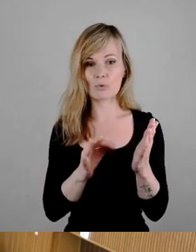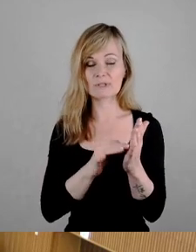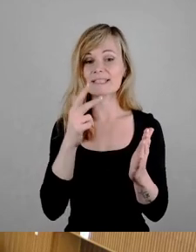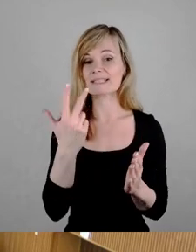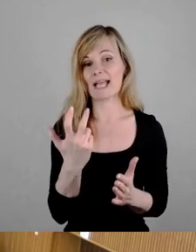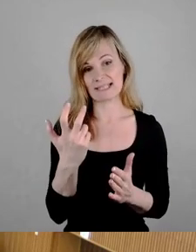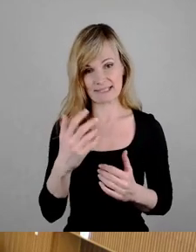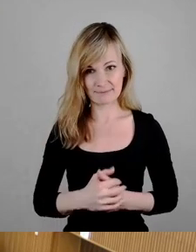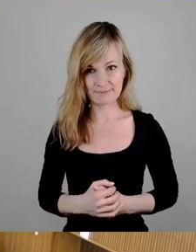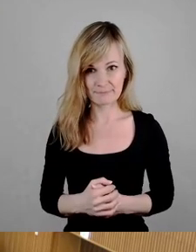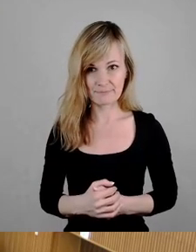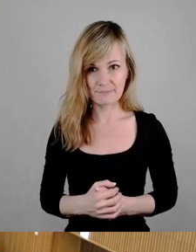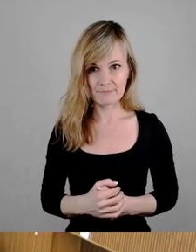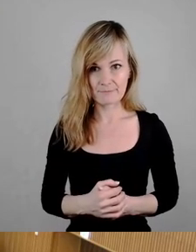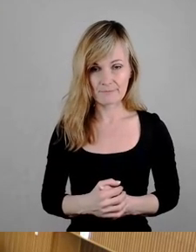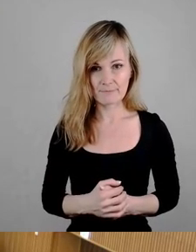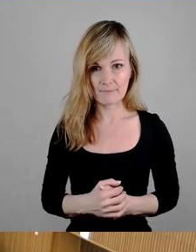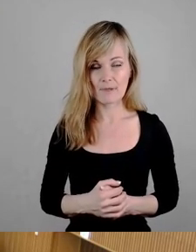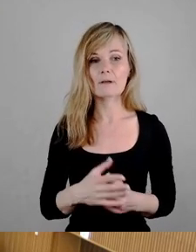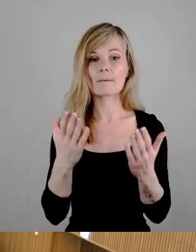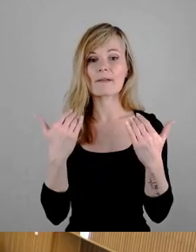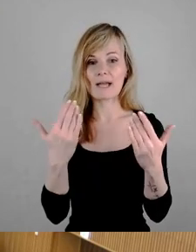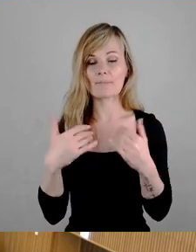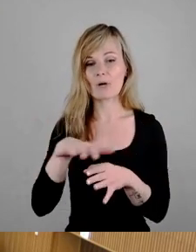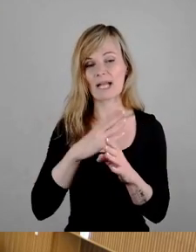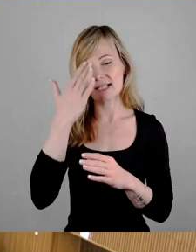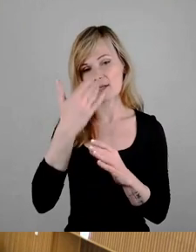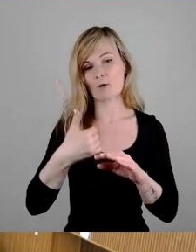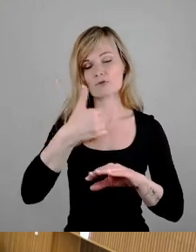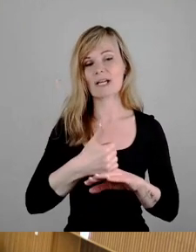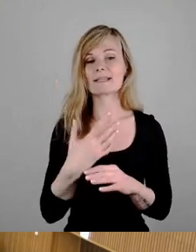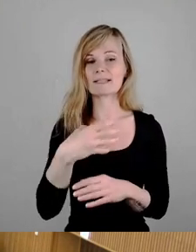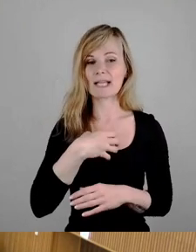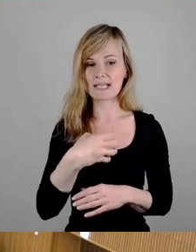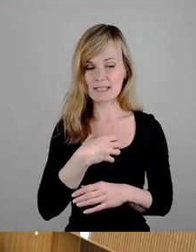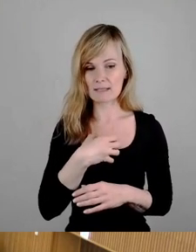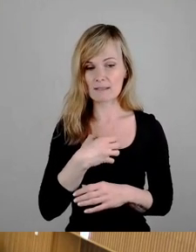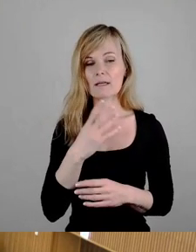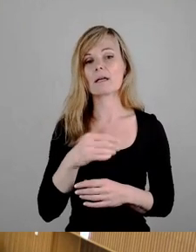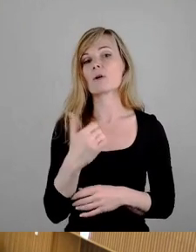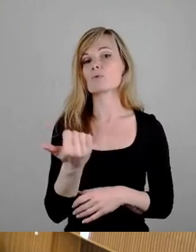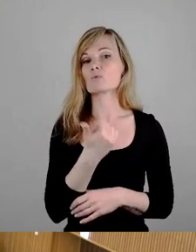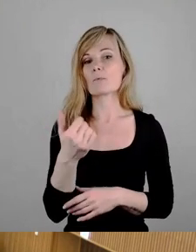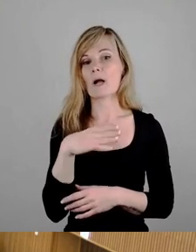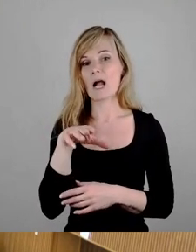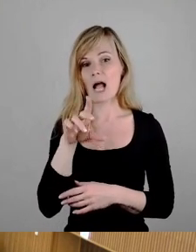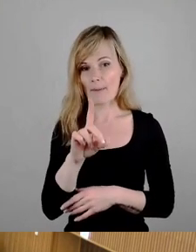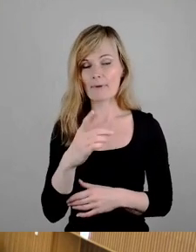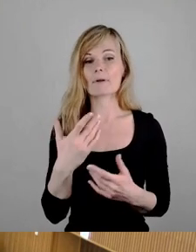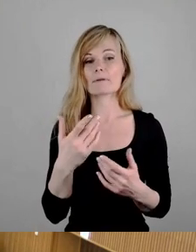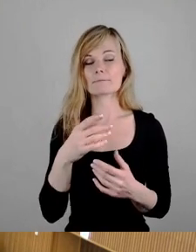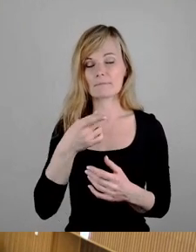Hier geht es um die Bewerbung der Landeshauptstadt Dresden, um die Austragung des Supercups im Frauenfußball.